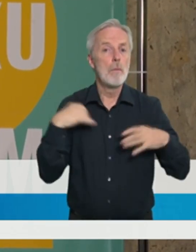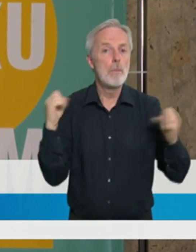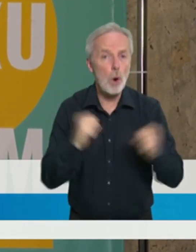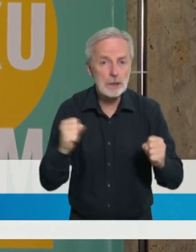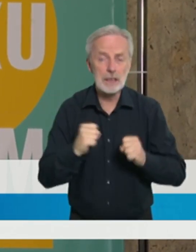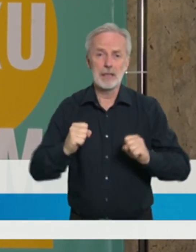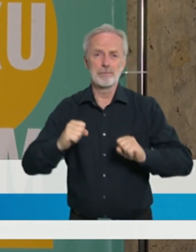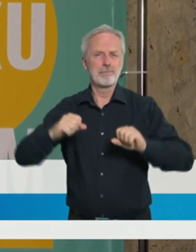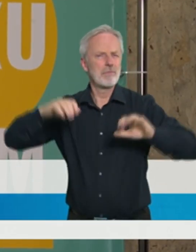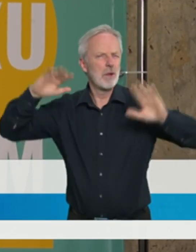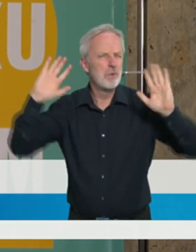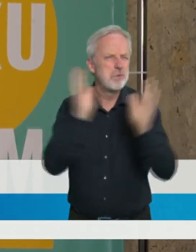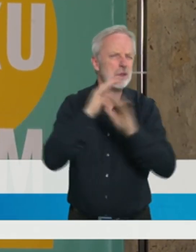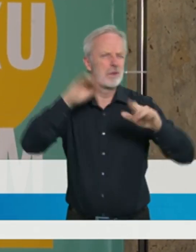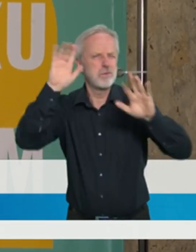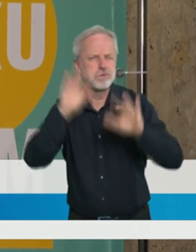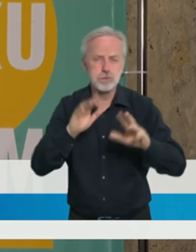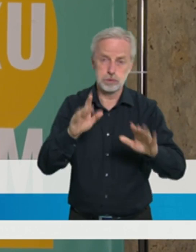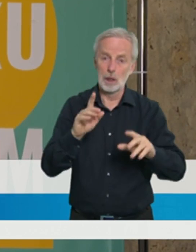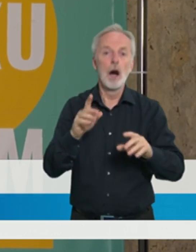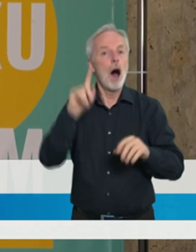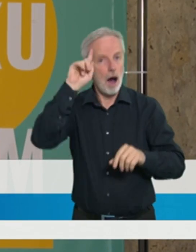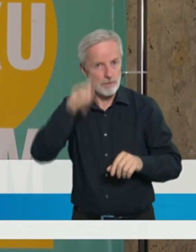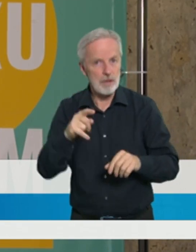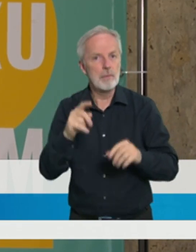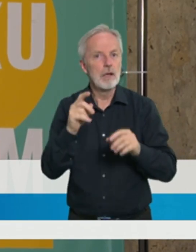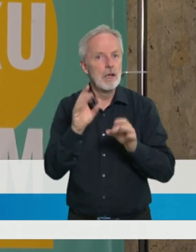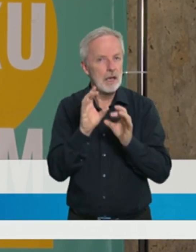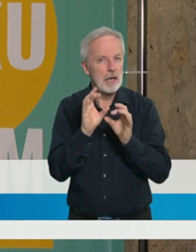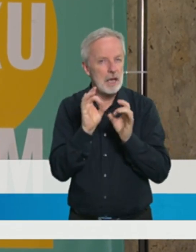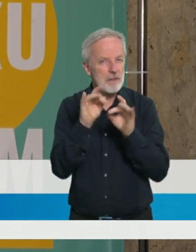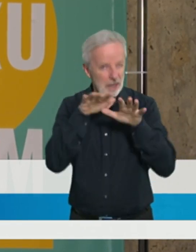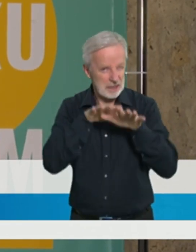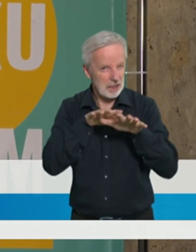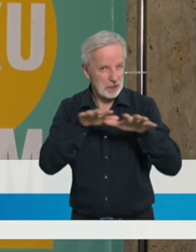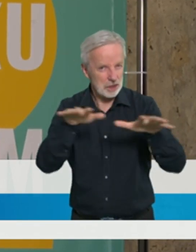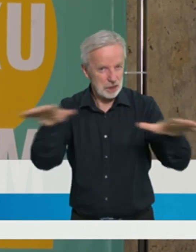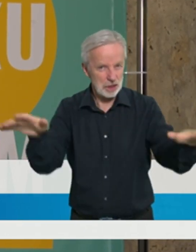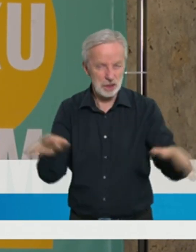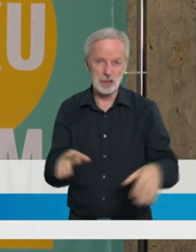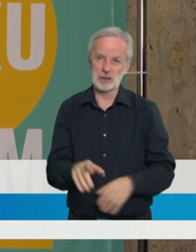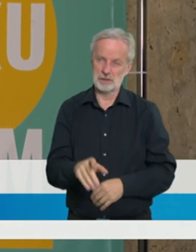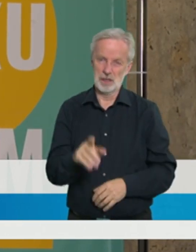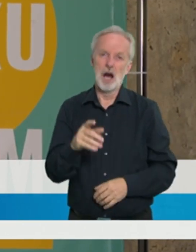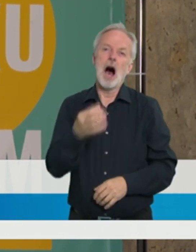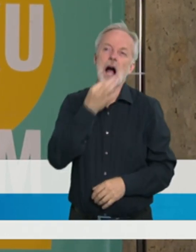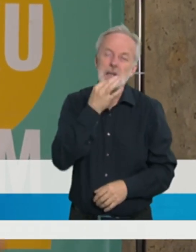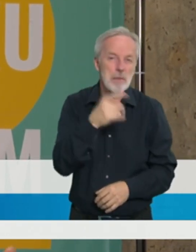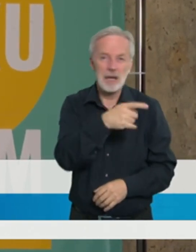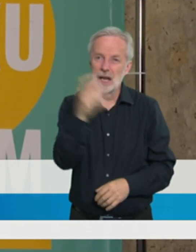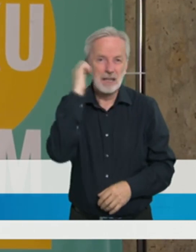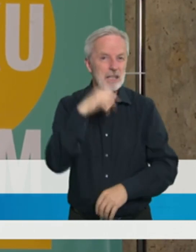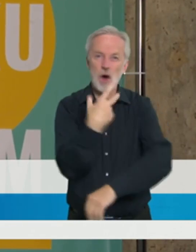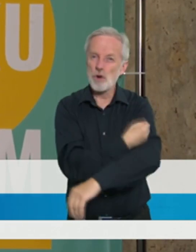pokud skutečně se nezvýší proočkovanost, tak právě ta situace v nemocnicích se může zhoršovat. My